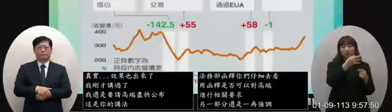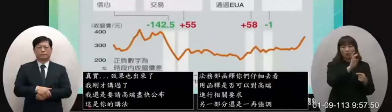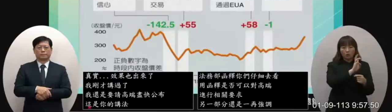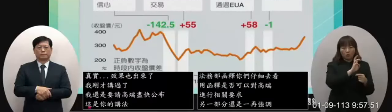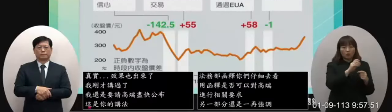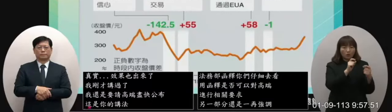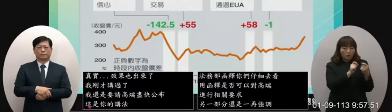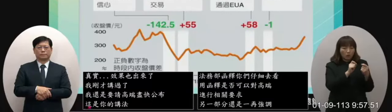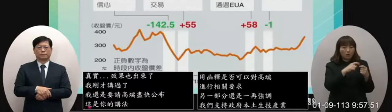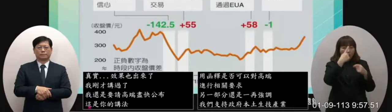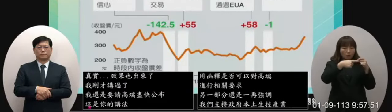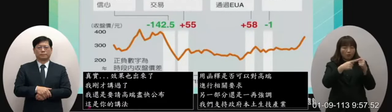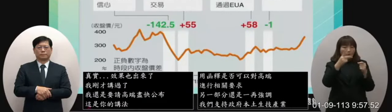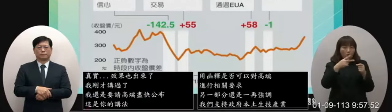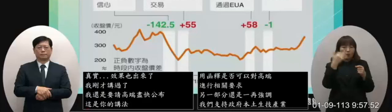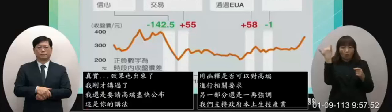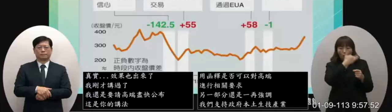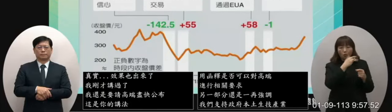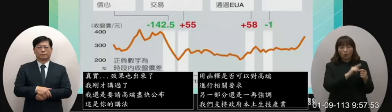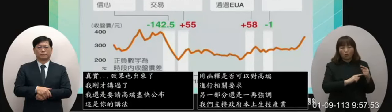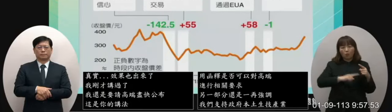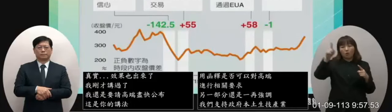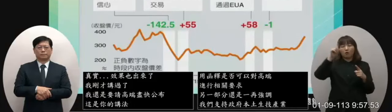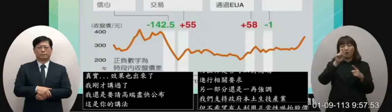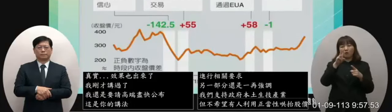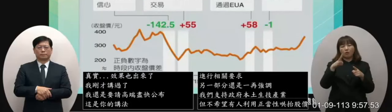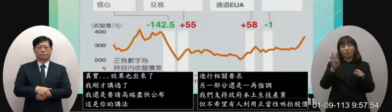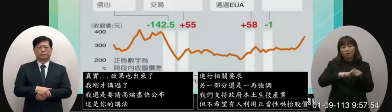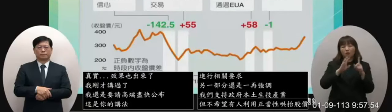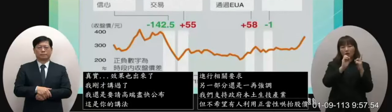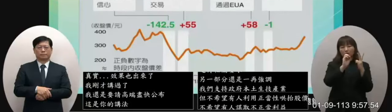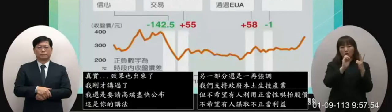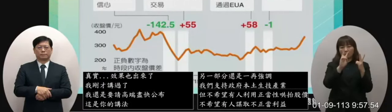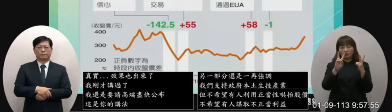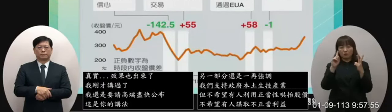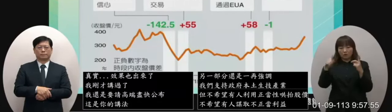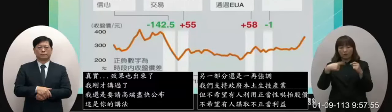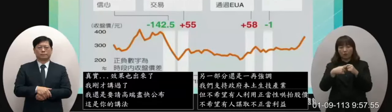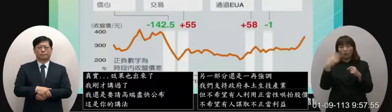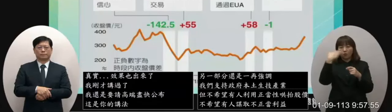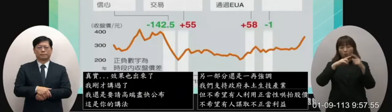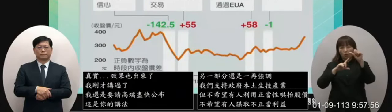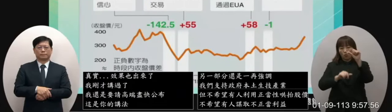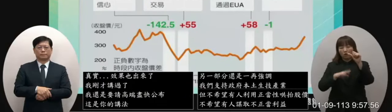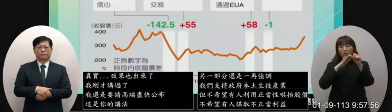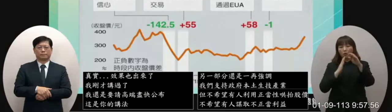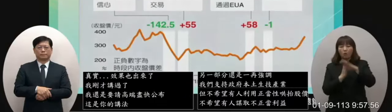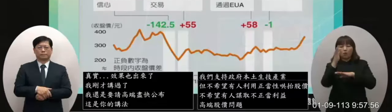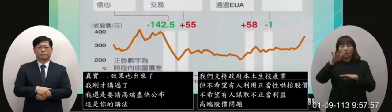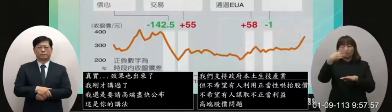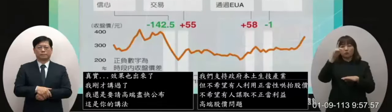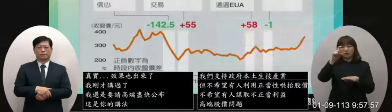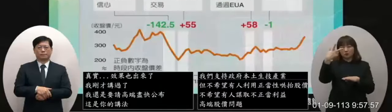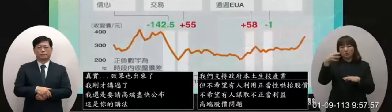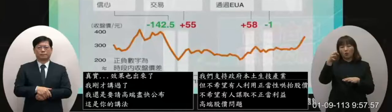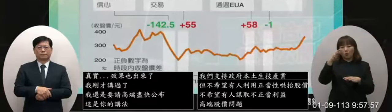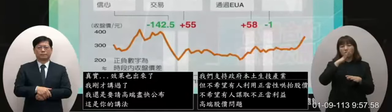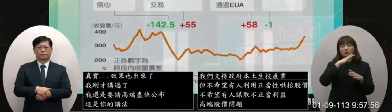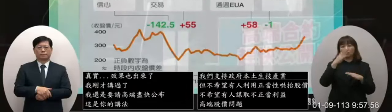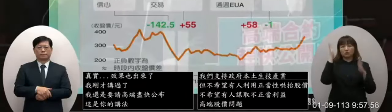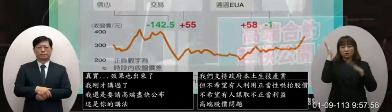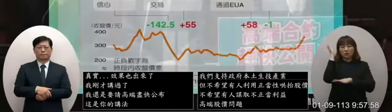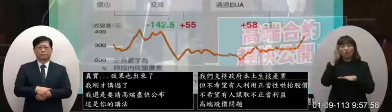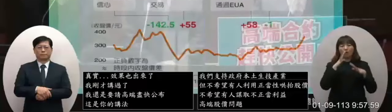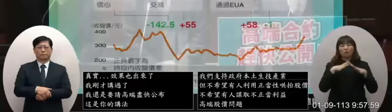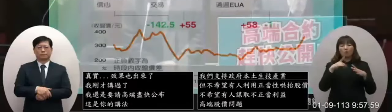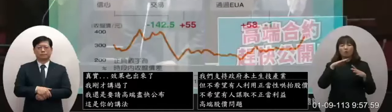漲起再短短一年半就暴漲13倍2021年5月更衝上417元尤其政府高層多